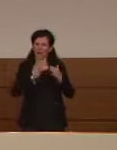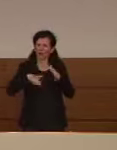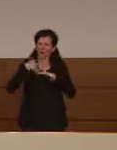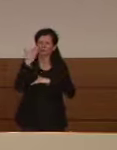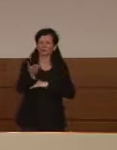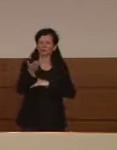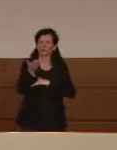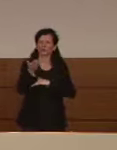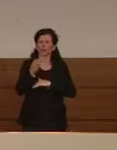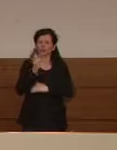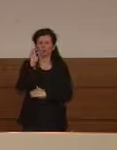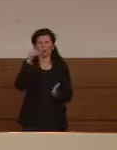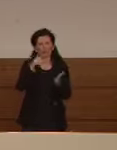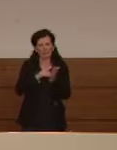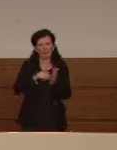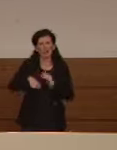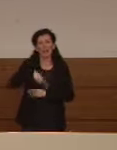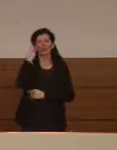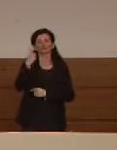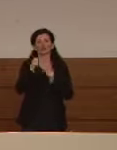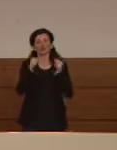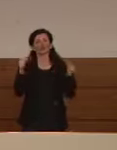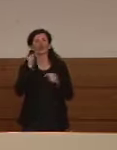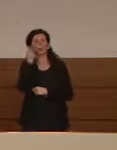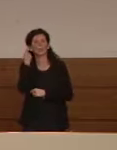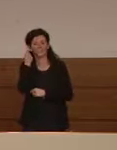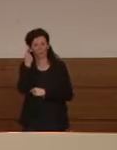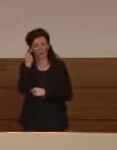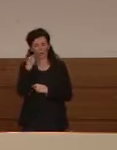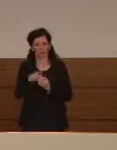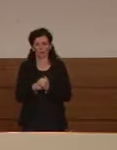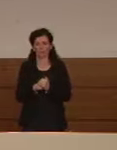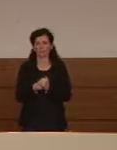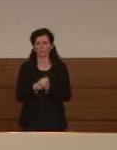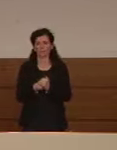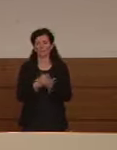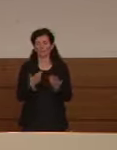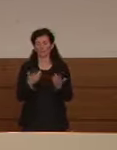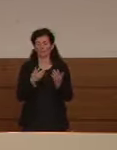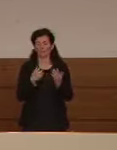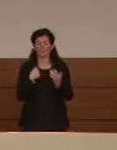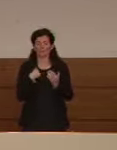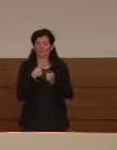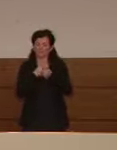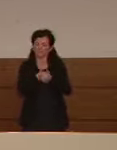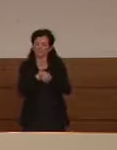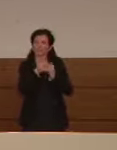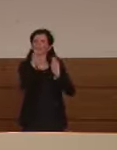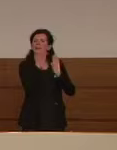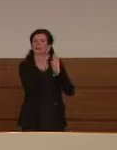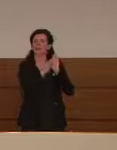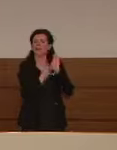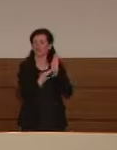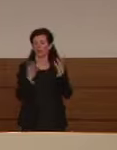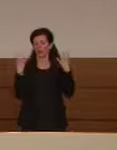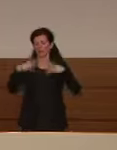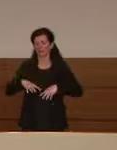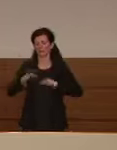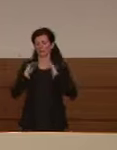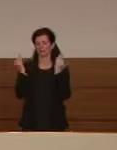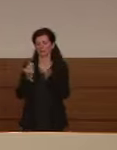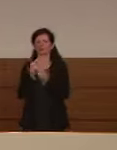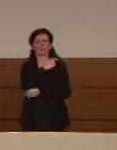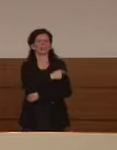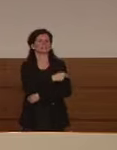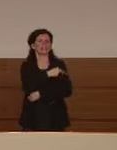mila mediamente al giorno sono stati fatti secondo quelle che sono le regole dell'organizzazione mondiale della sanità io